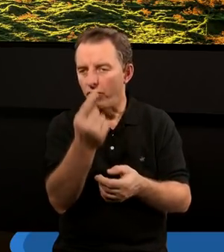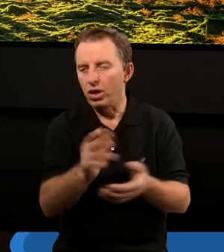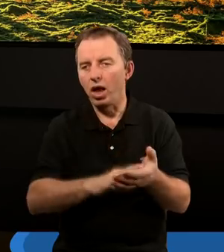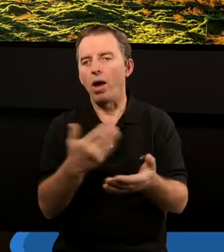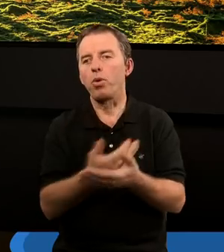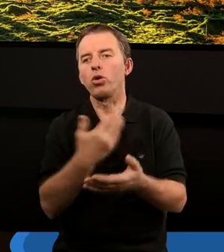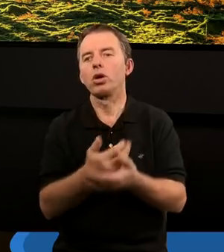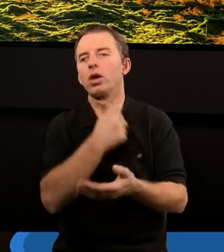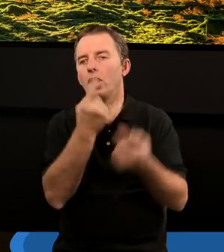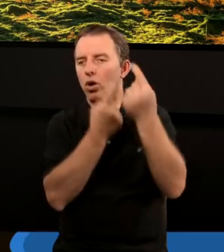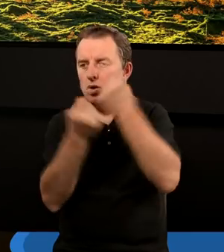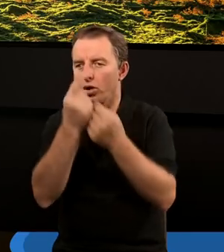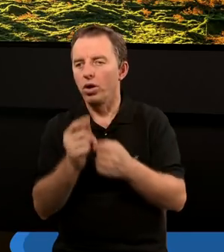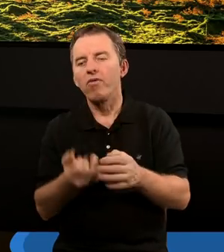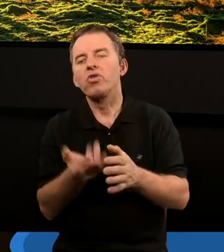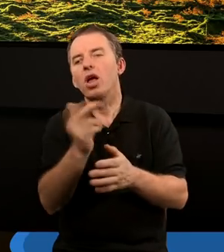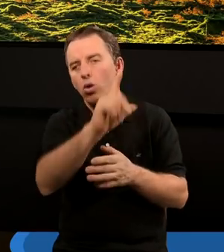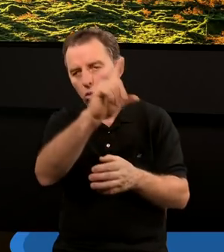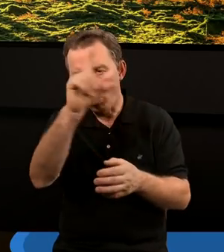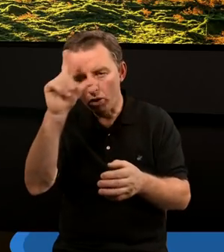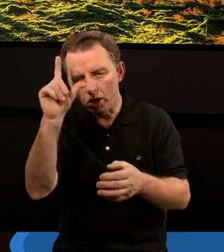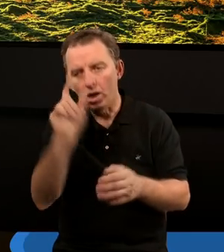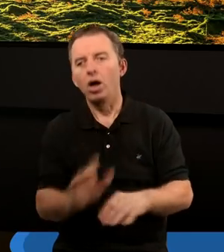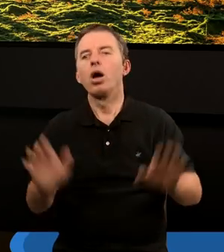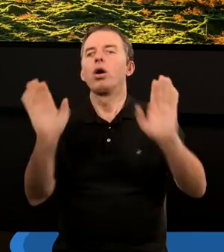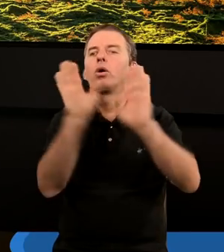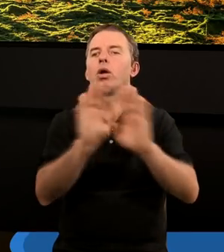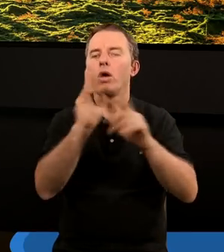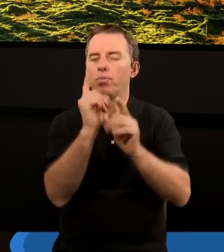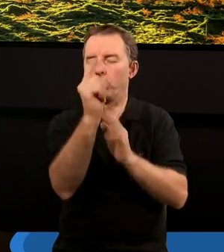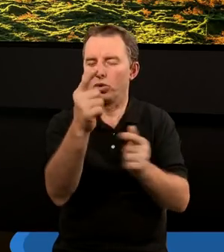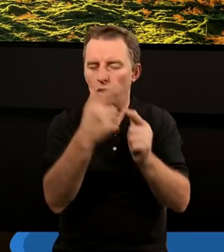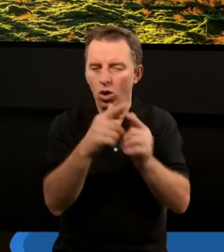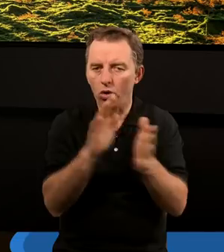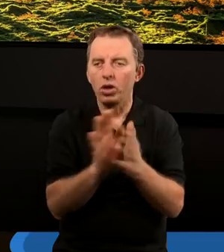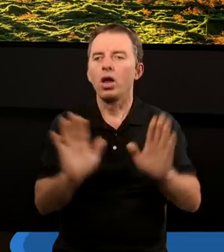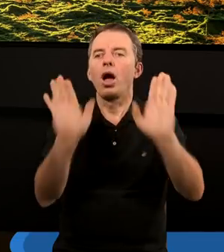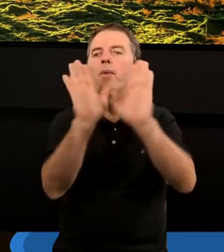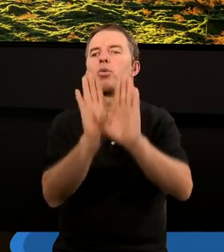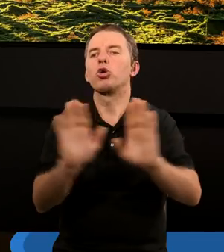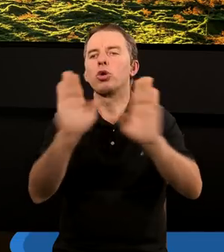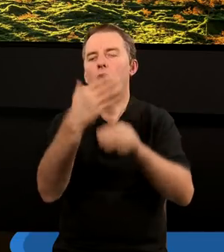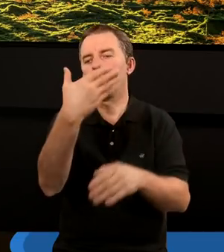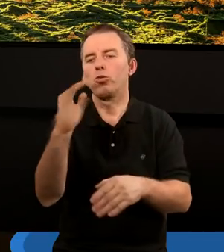powiedziałem na początku naszego rozważania, że dla wielu ludzi nabożeństwo to jest pójście do Kościoła na mszę.